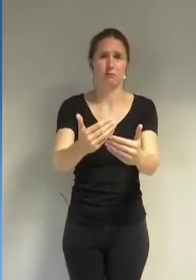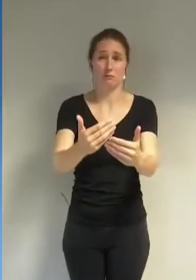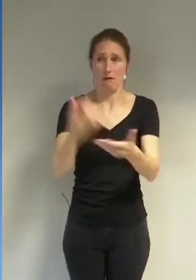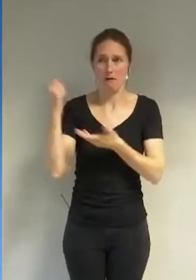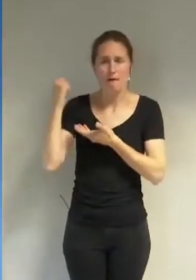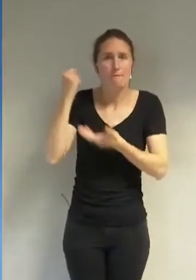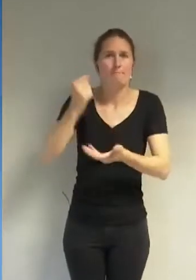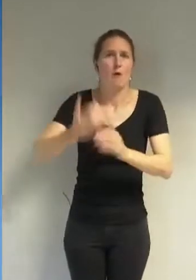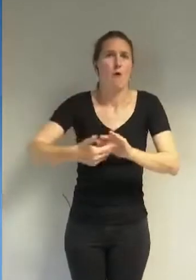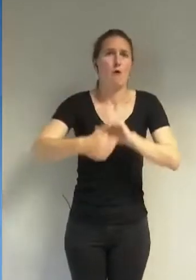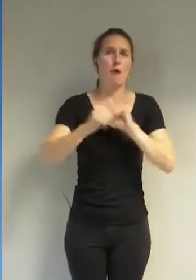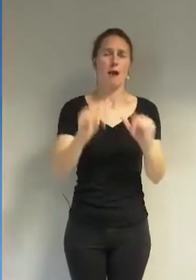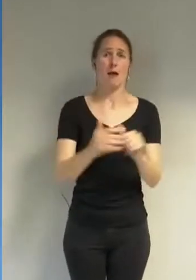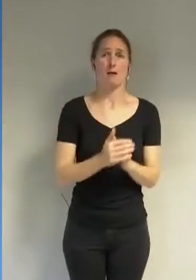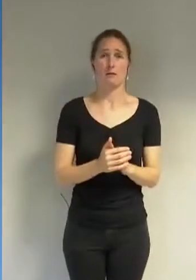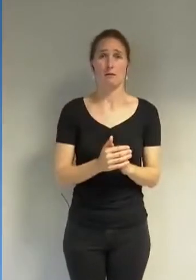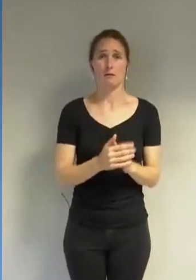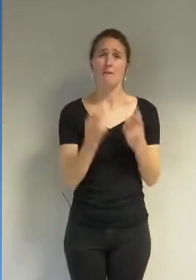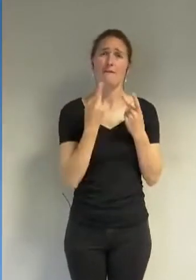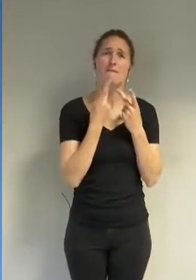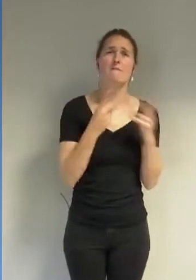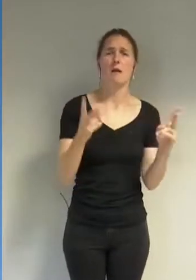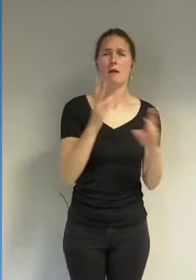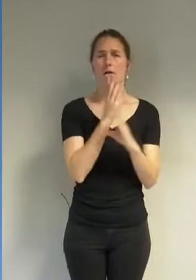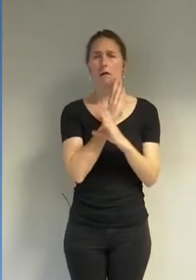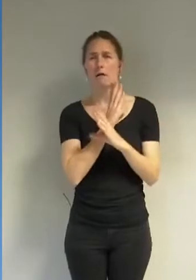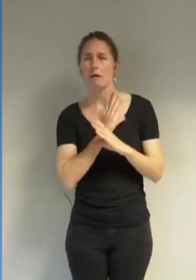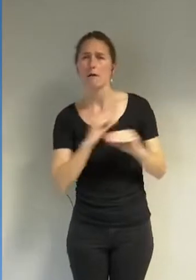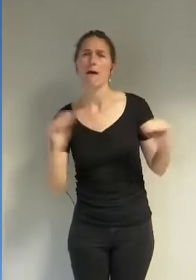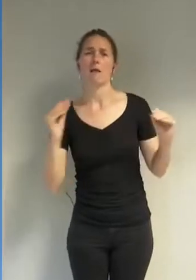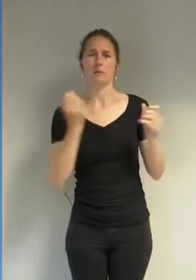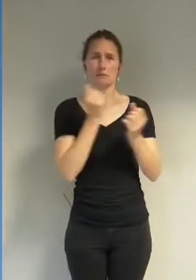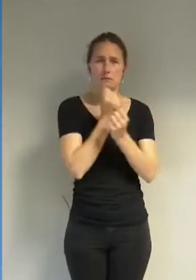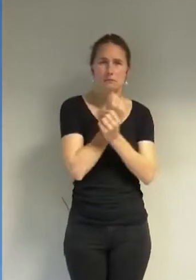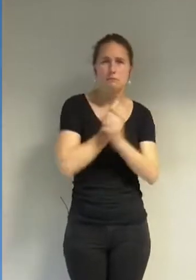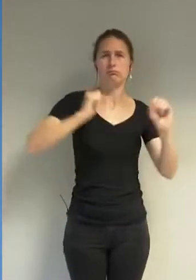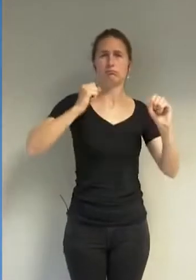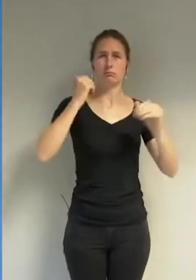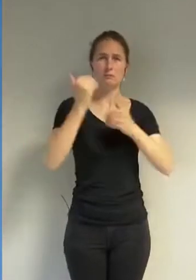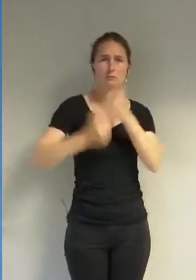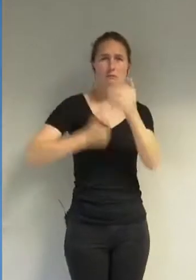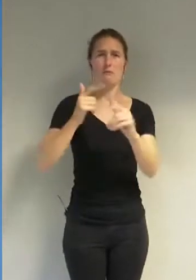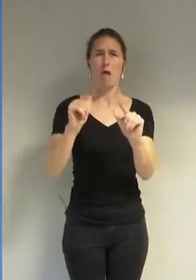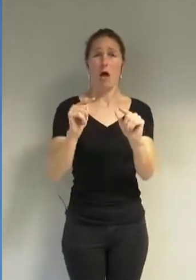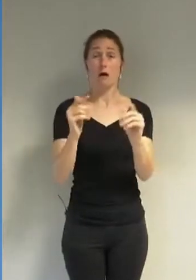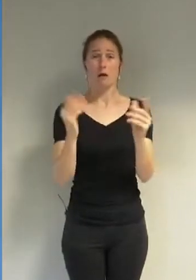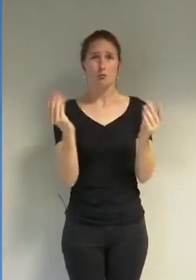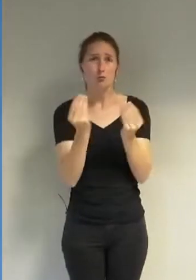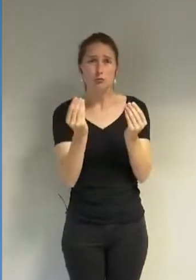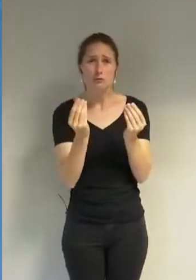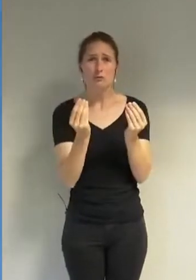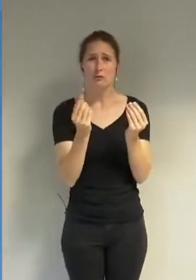où est la ville apaisée émancipatrice que vous prétendez porter depuis 2014.